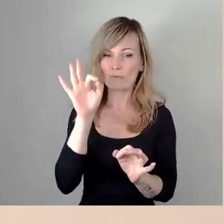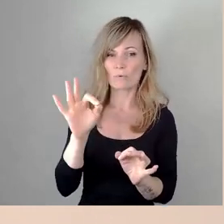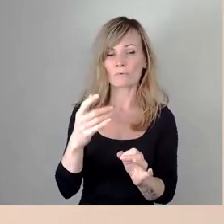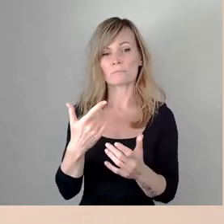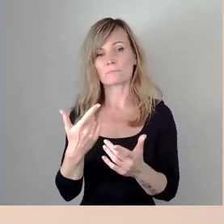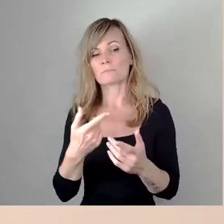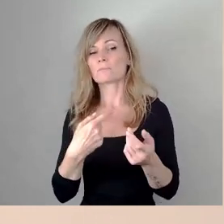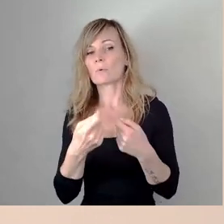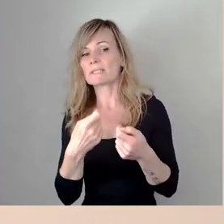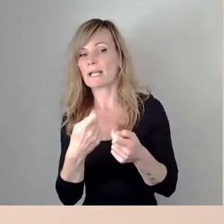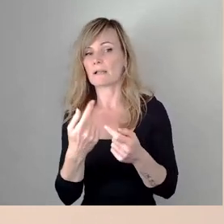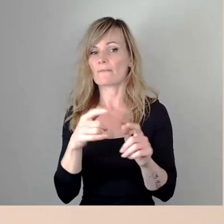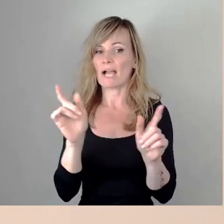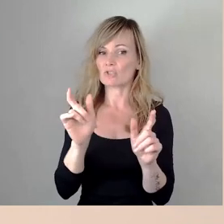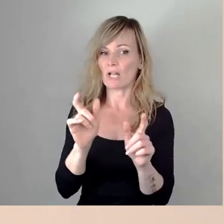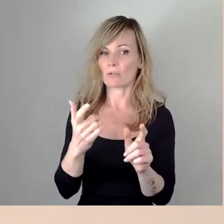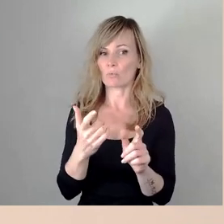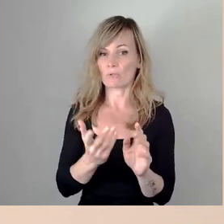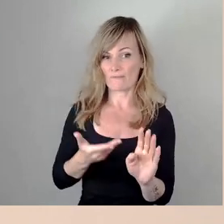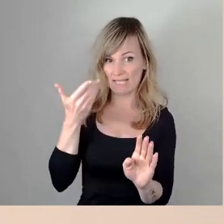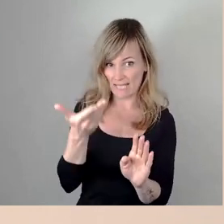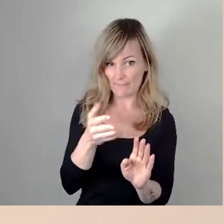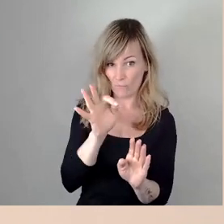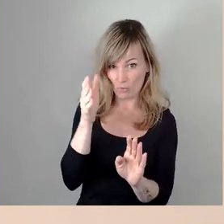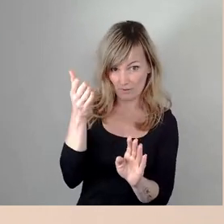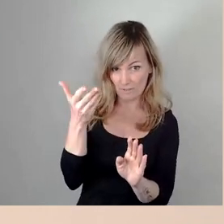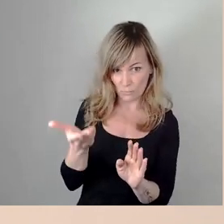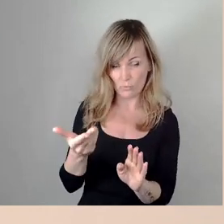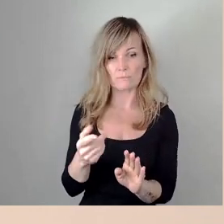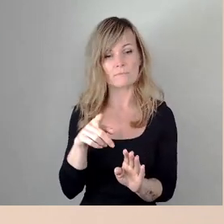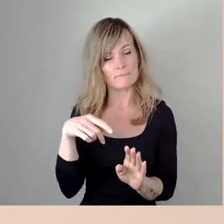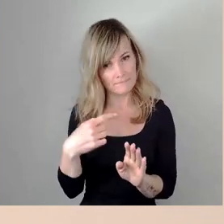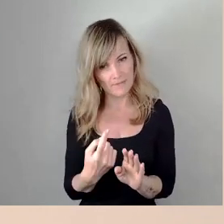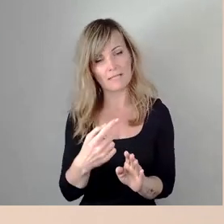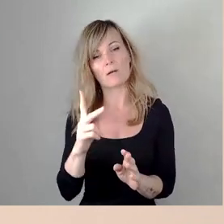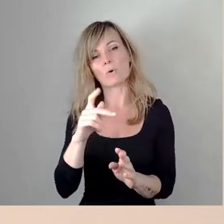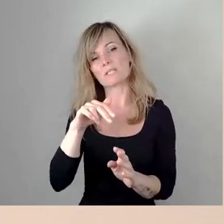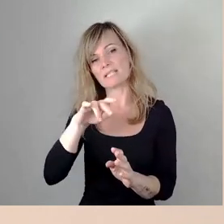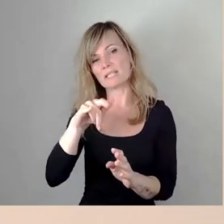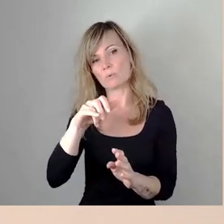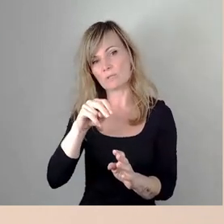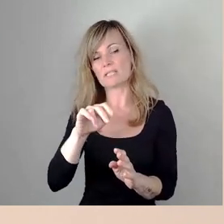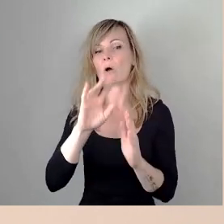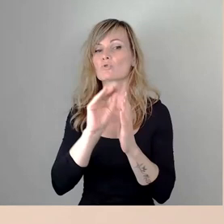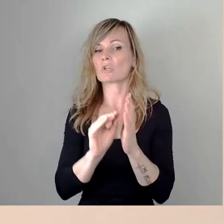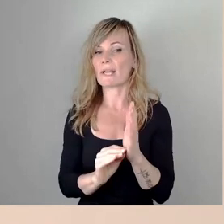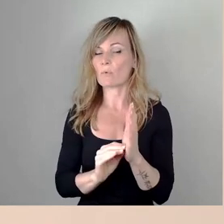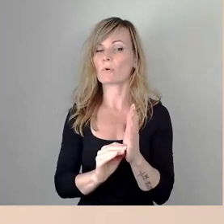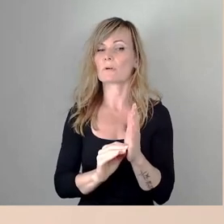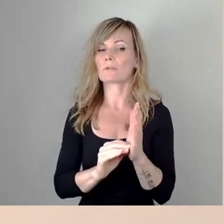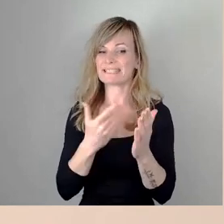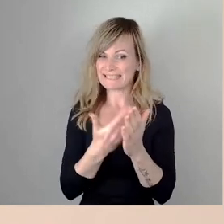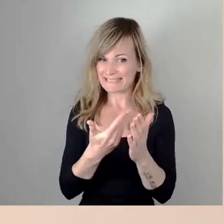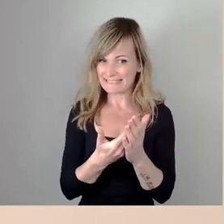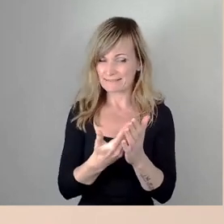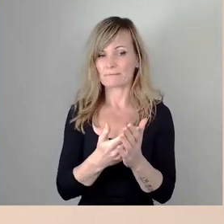Veranstaltungen vergeben exklusiv ist das Instrument der Konzessionsausschreibung an vielen Stellen in der